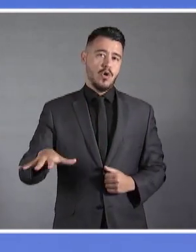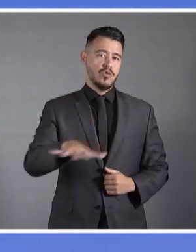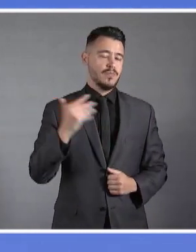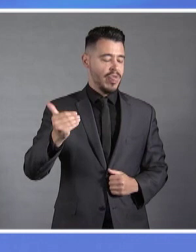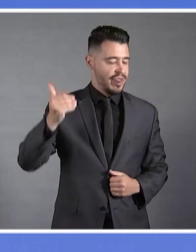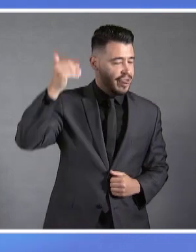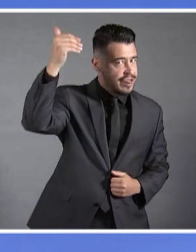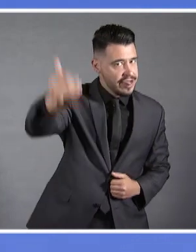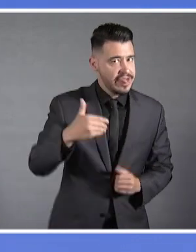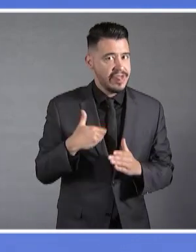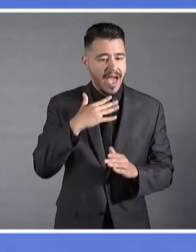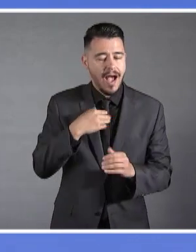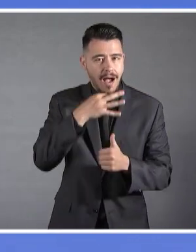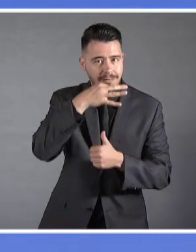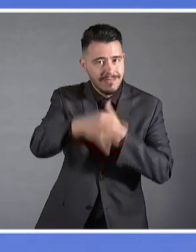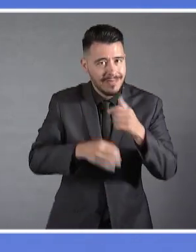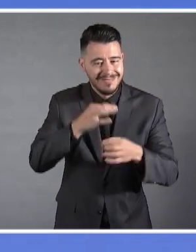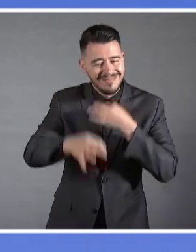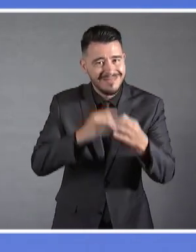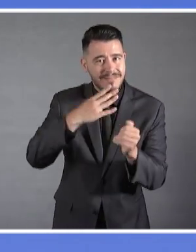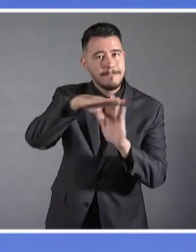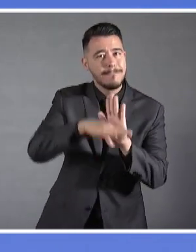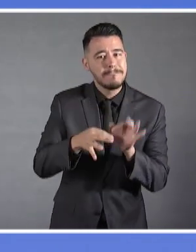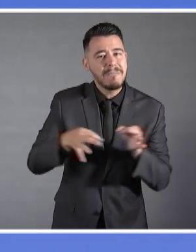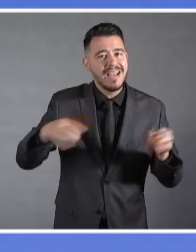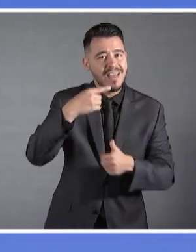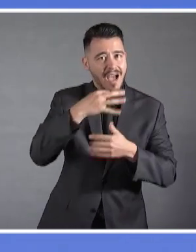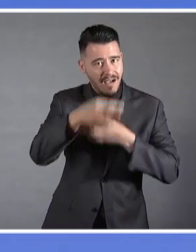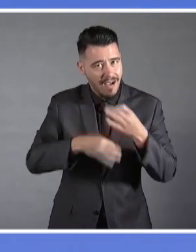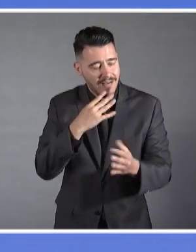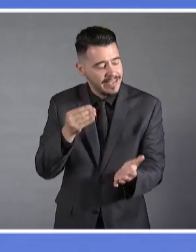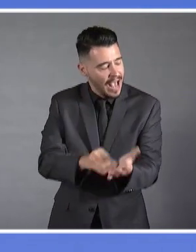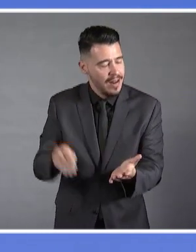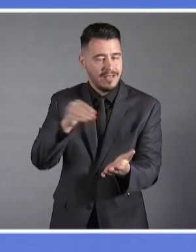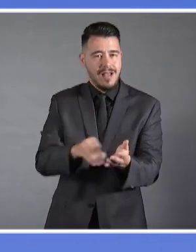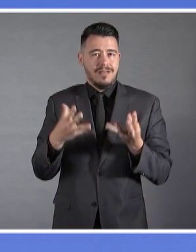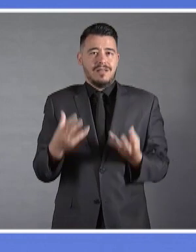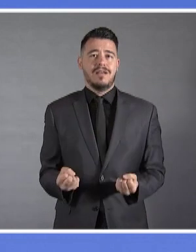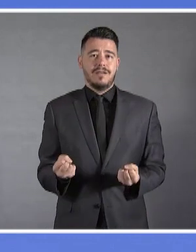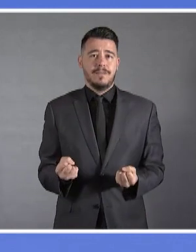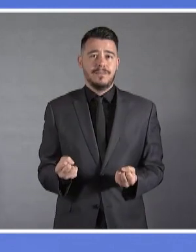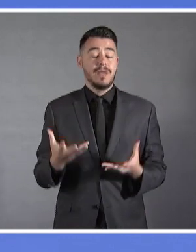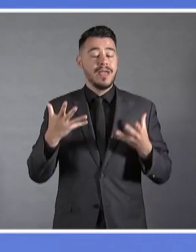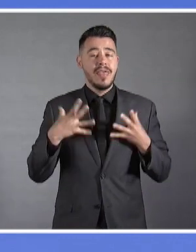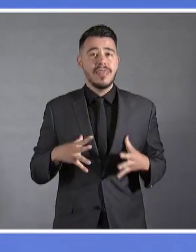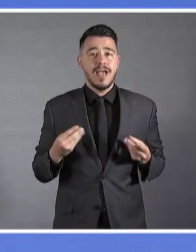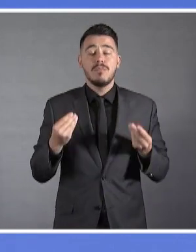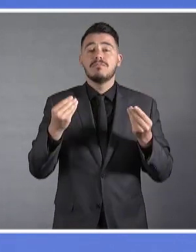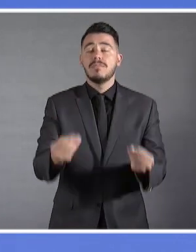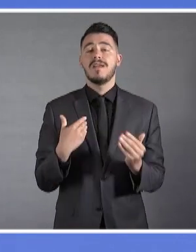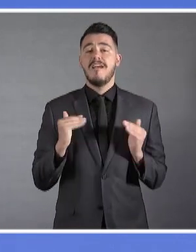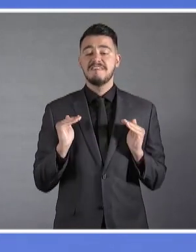αυτό που απαιτείται είναι η διασφάλιση της πολιτικής και κοινωνικής σταθερότητας στο μέλλον.